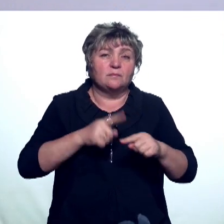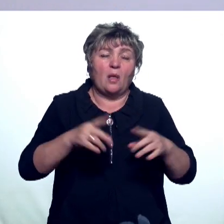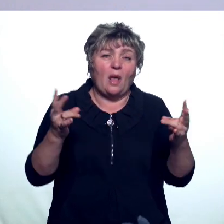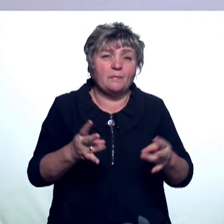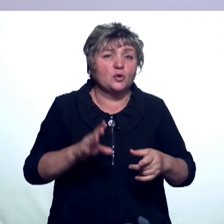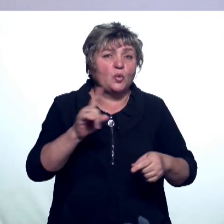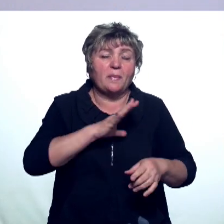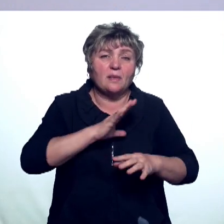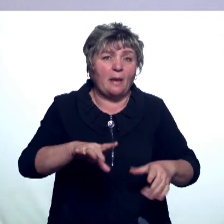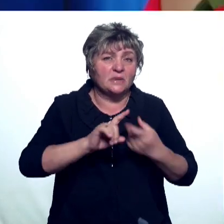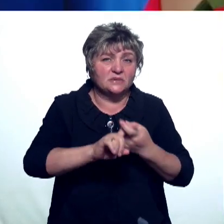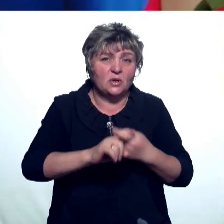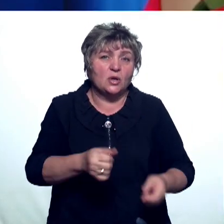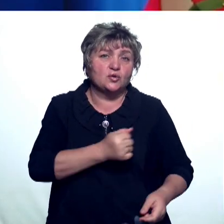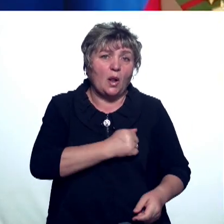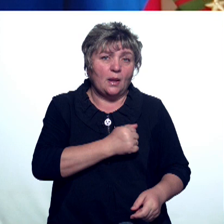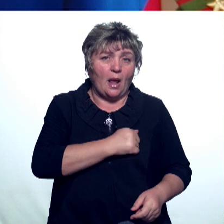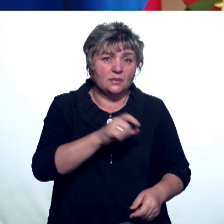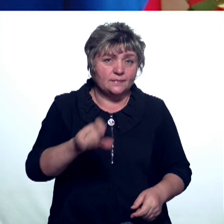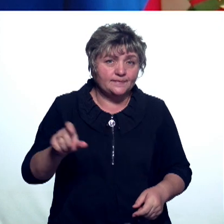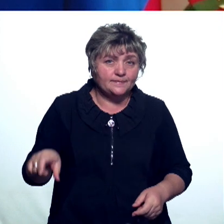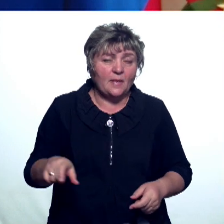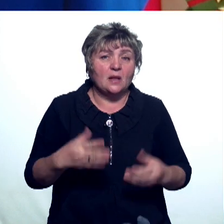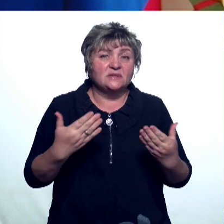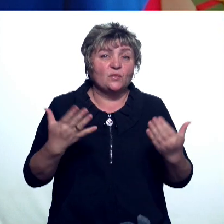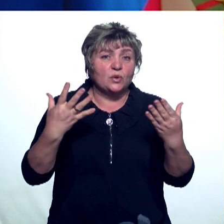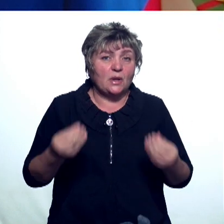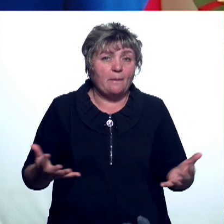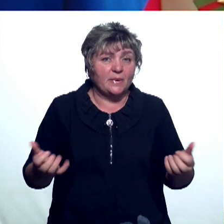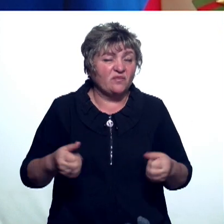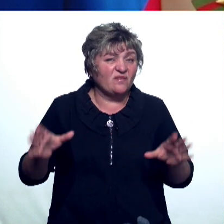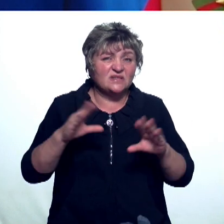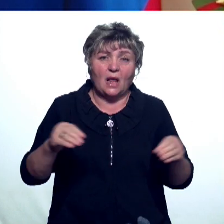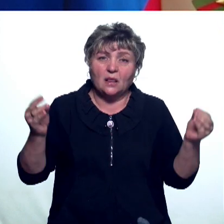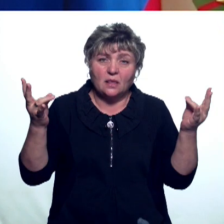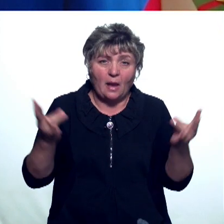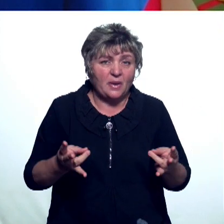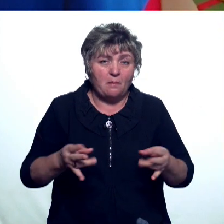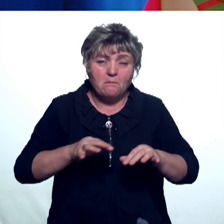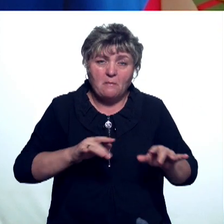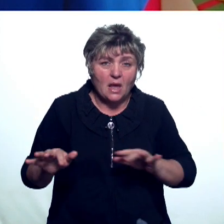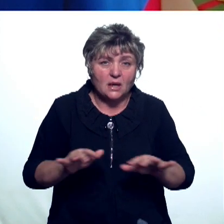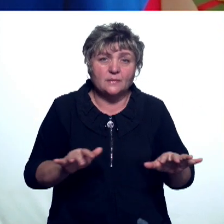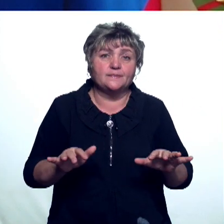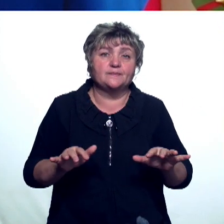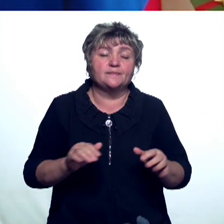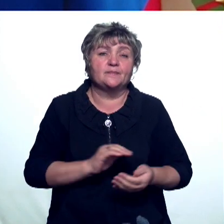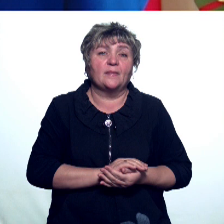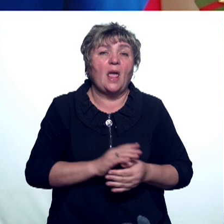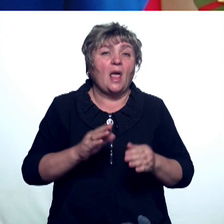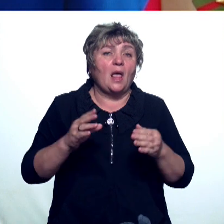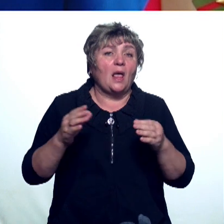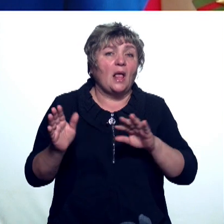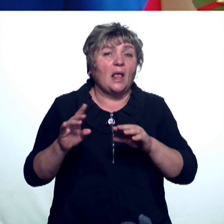допустить заражения будущих солдат. На сегодняшний день приняты все необходимые меры для